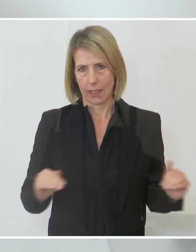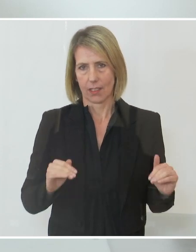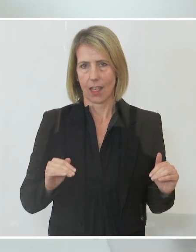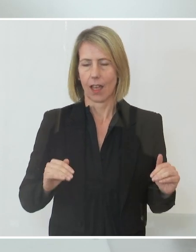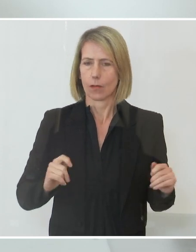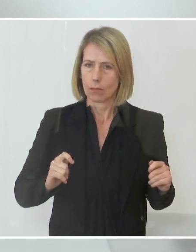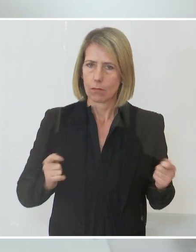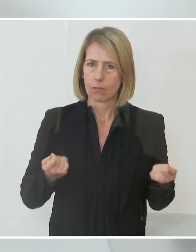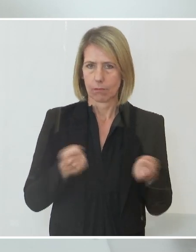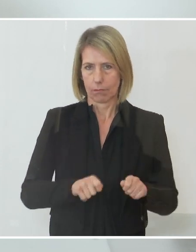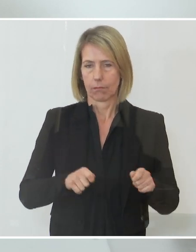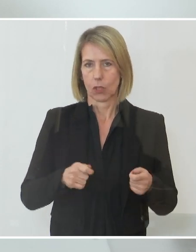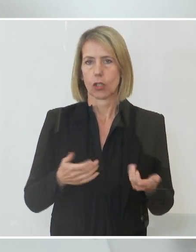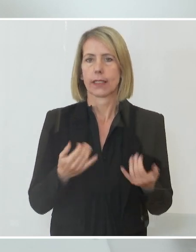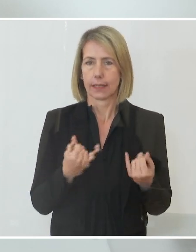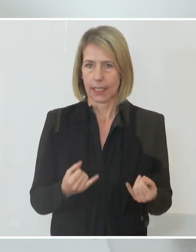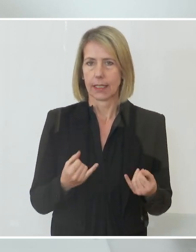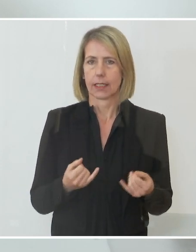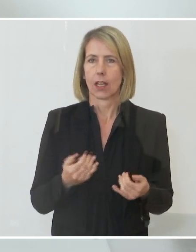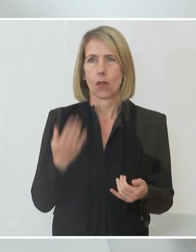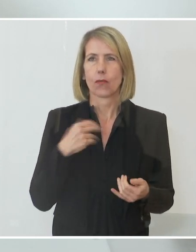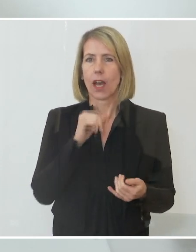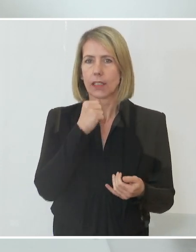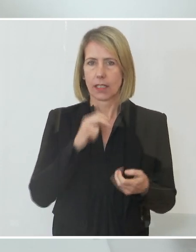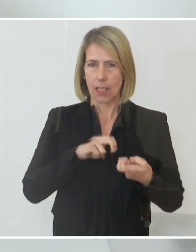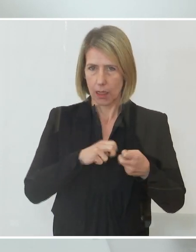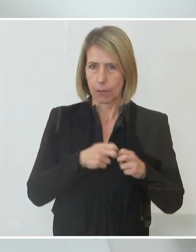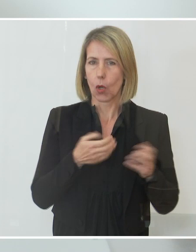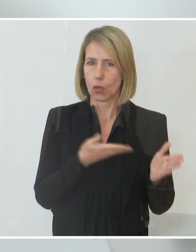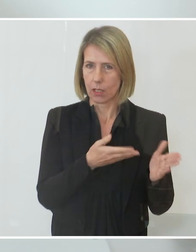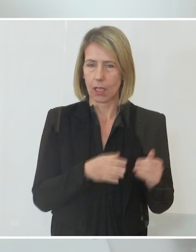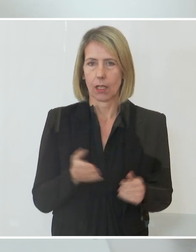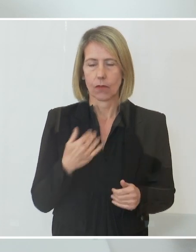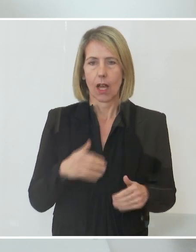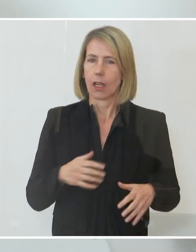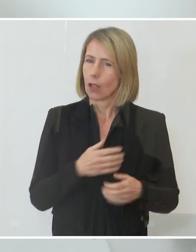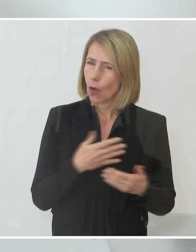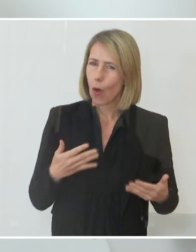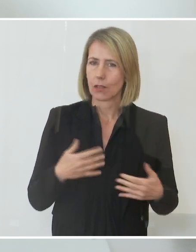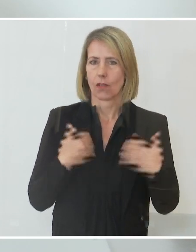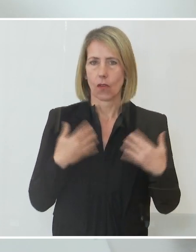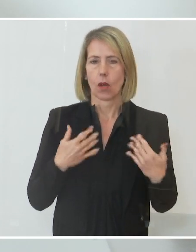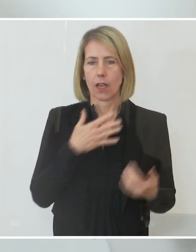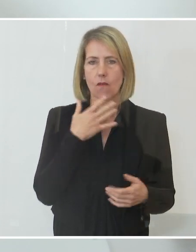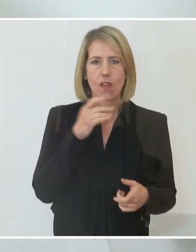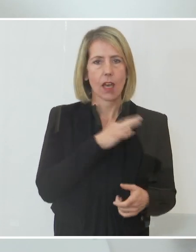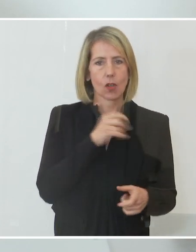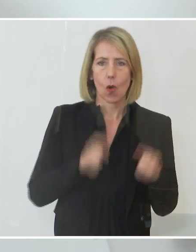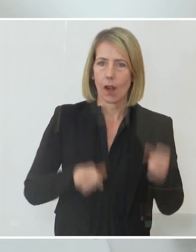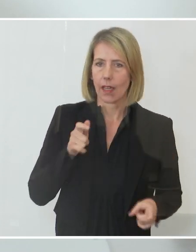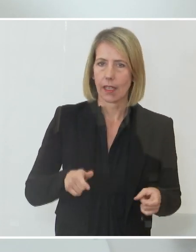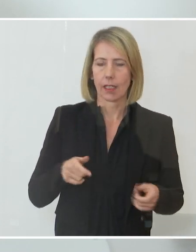und überall eingehalten werden müssen. Ich war gestern in Brüssel. Ich habe die Freude gehabt, mit vielen Kolleginnen und Kollegen